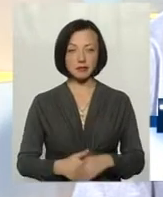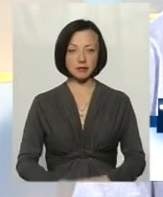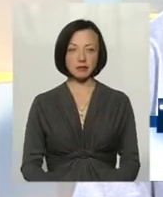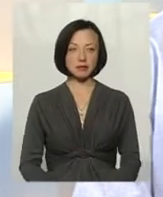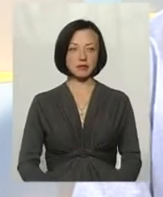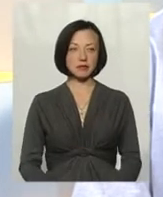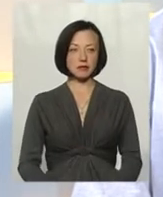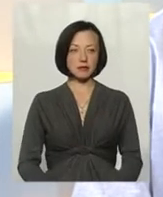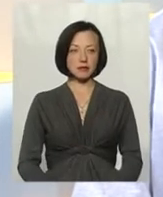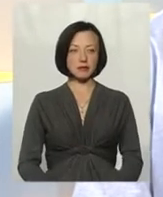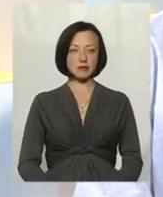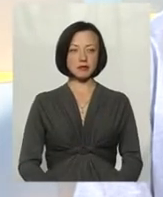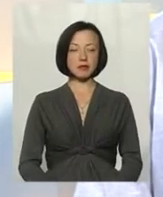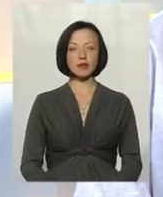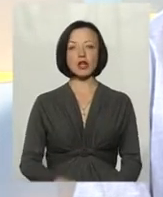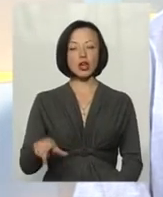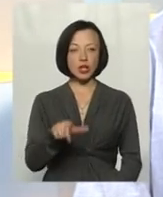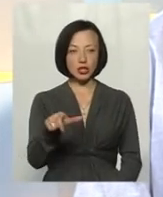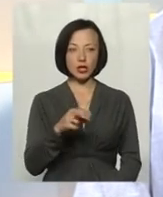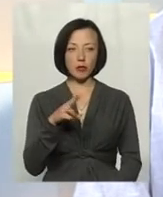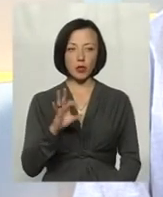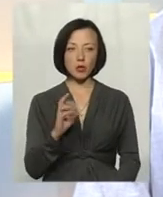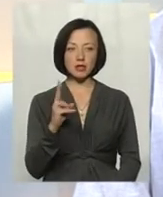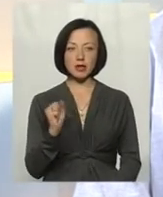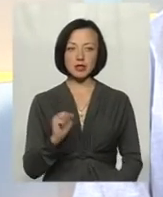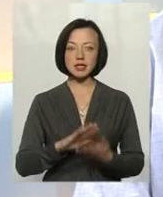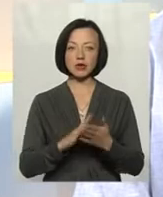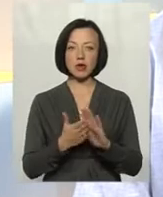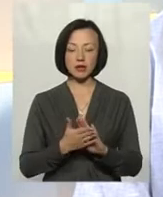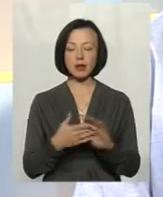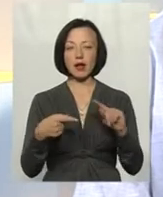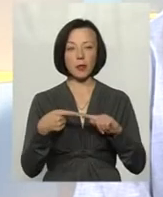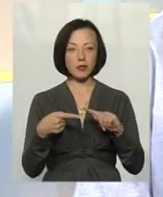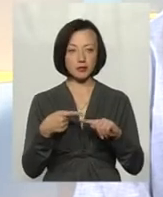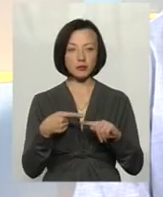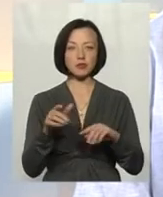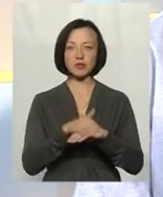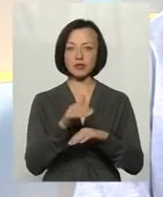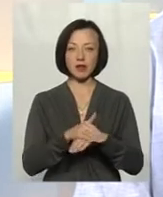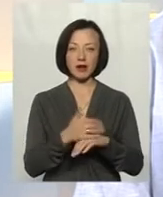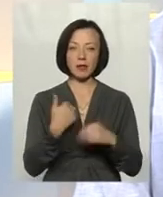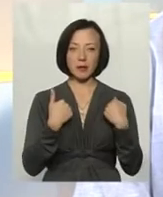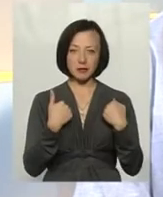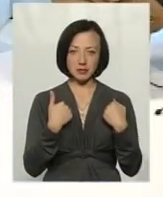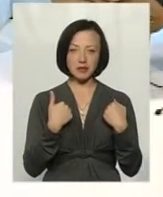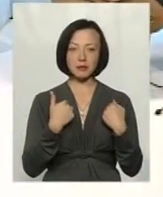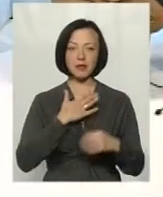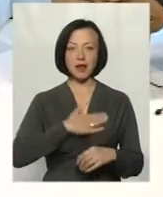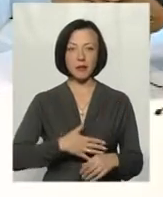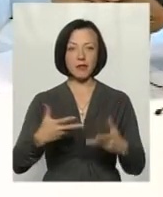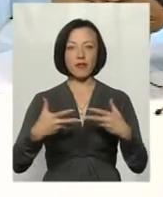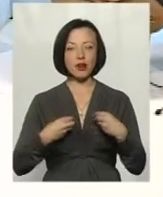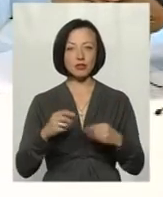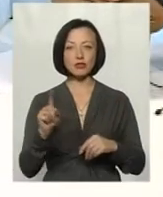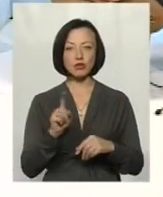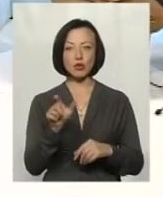Пане Олеже, щодо плоскою ситуація з нашим... Я, по-перше, приємний і вражений тим, що